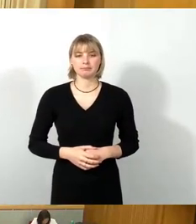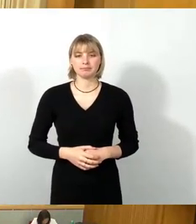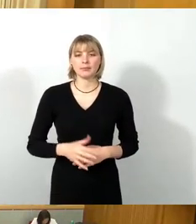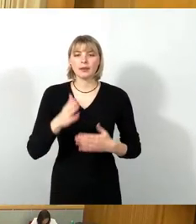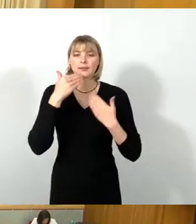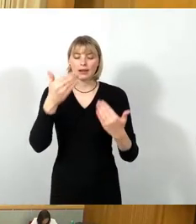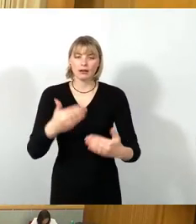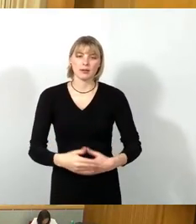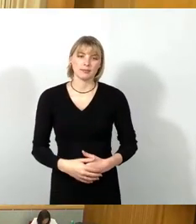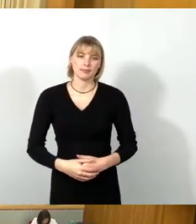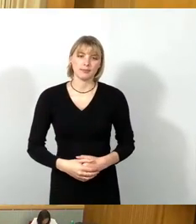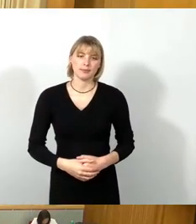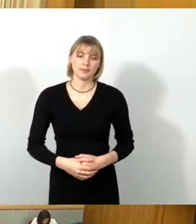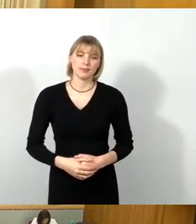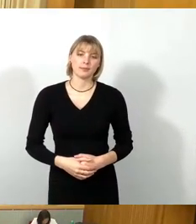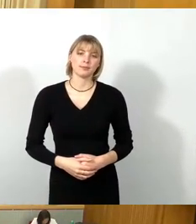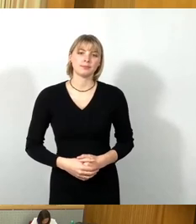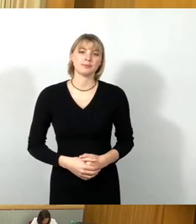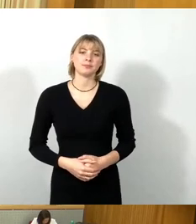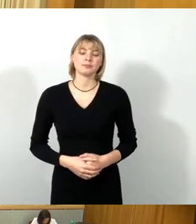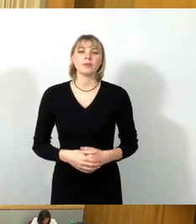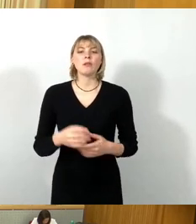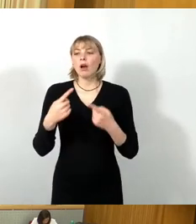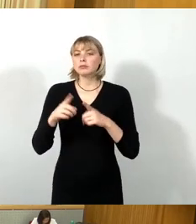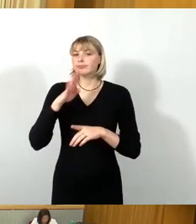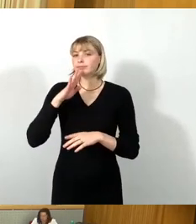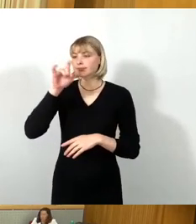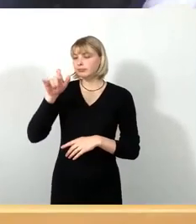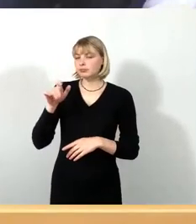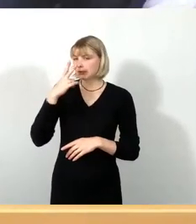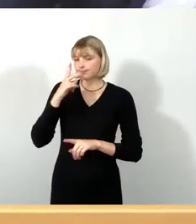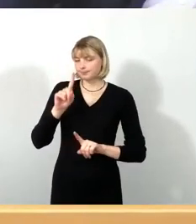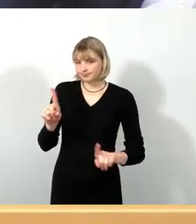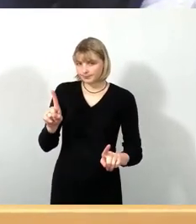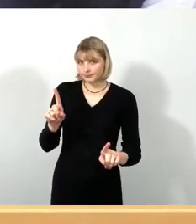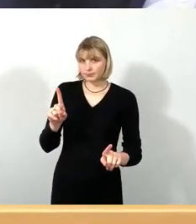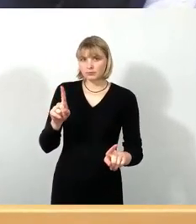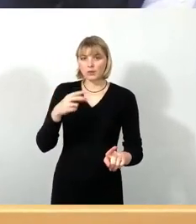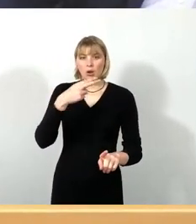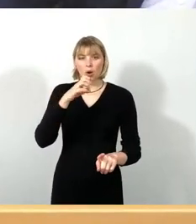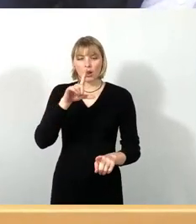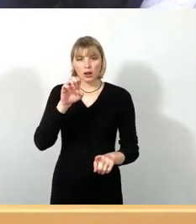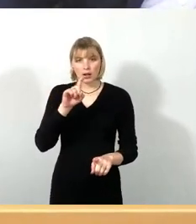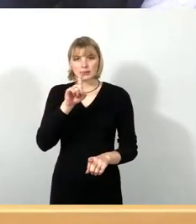Vielen Dank. Weitere Redner sehe ich nicht. Ich frage nochmal Holger Zastrow, Schlusswort, bitte schön.